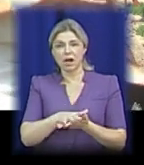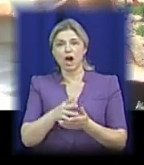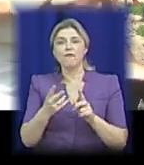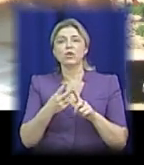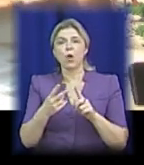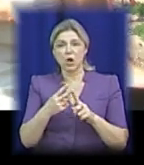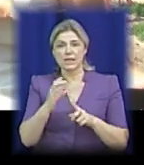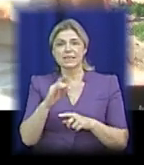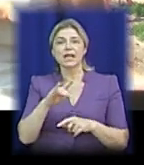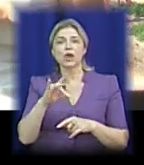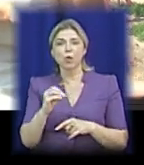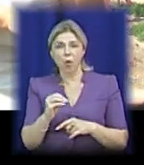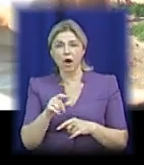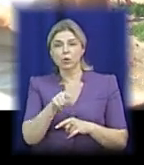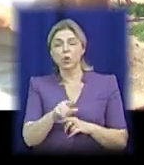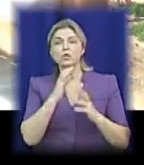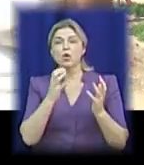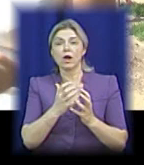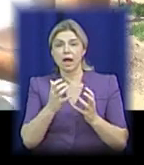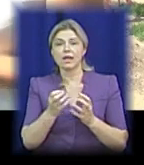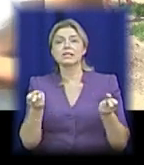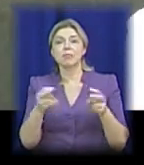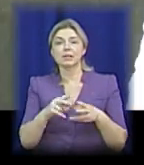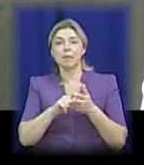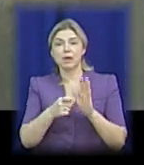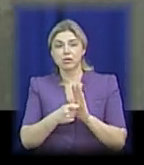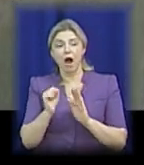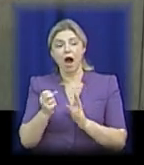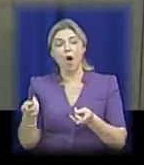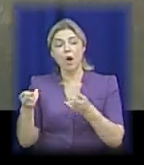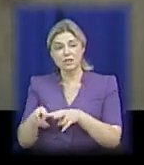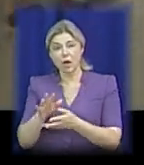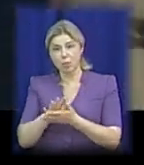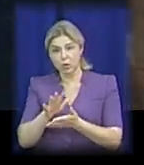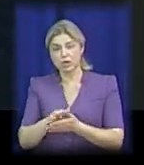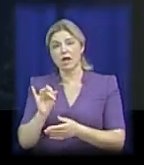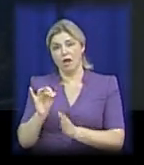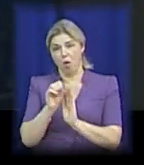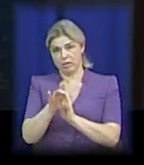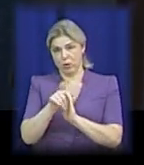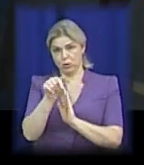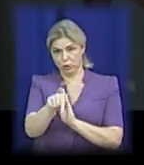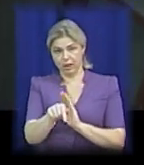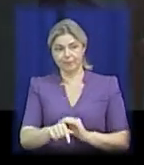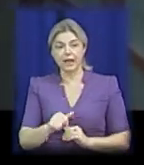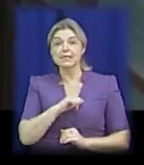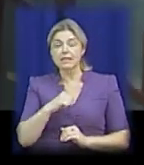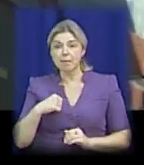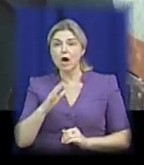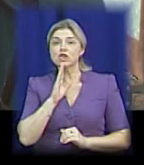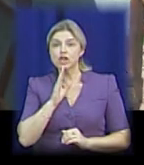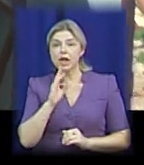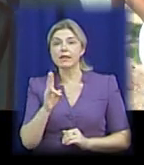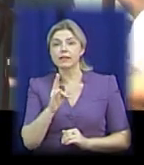вона у нас зберігається в спеціальному приміщенні, залишкове сміття ми зносимо сюди. Сама Наталія Ришкова